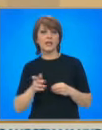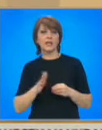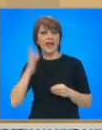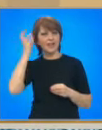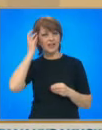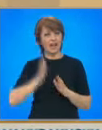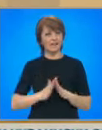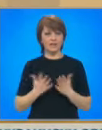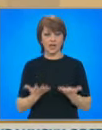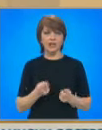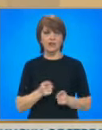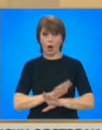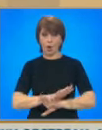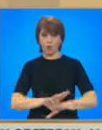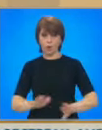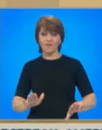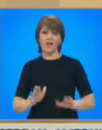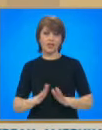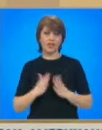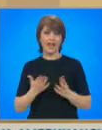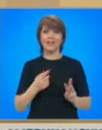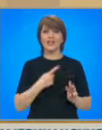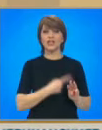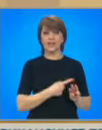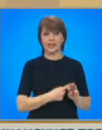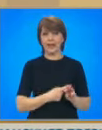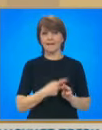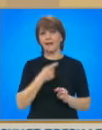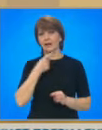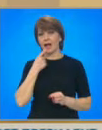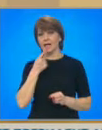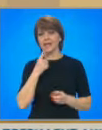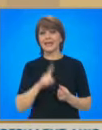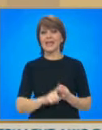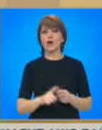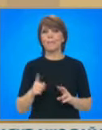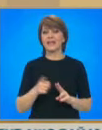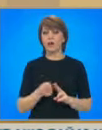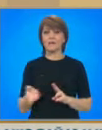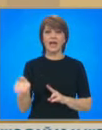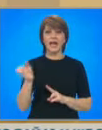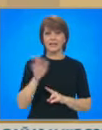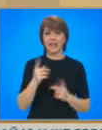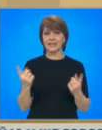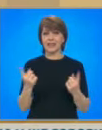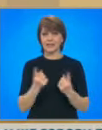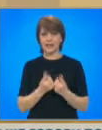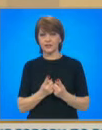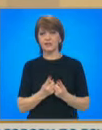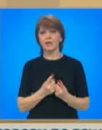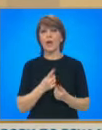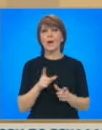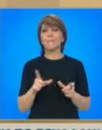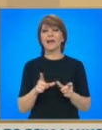това, че е готова да стане член на Шенген. Това каза премьерът Кирил Петков след срещата си с колегата си от Нидерландия